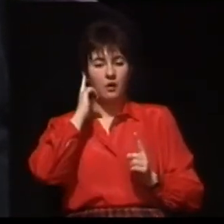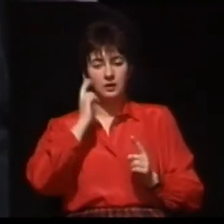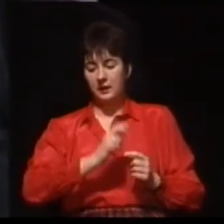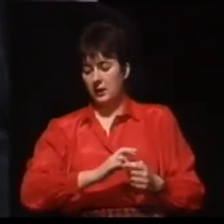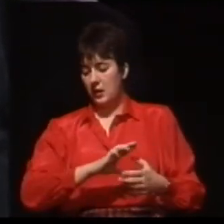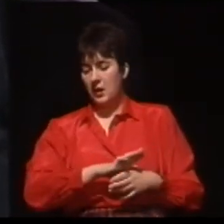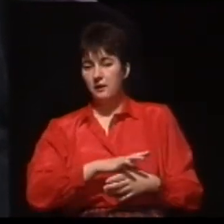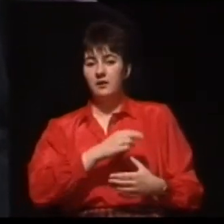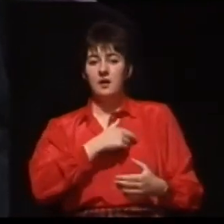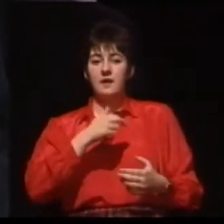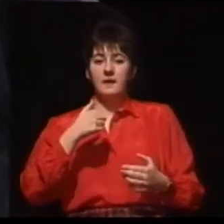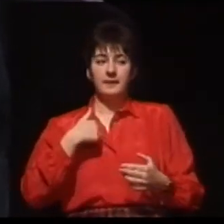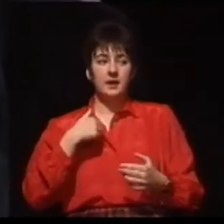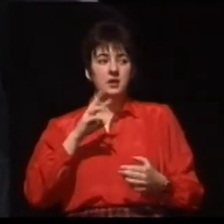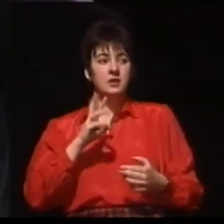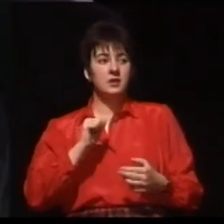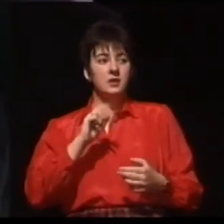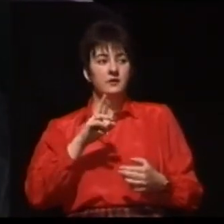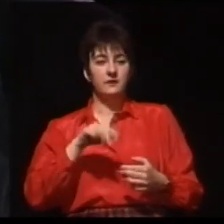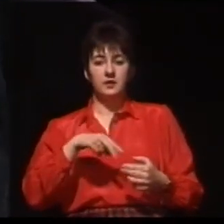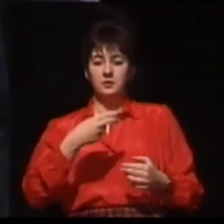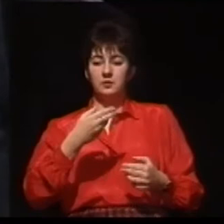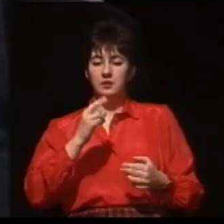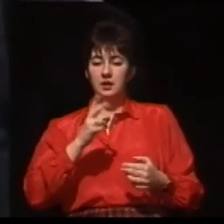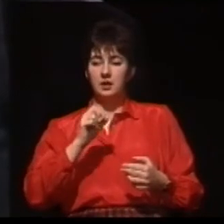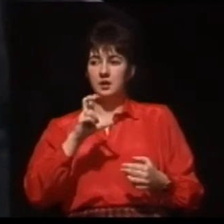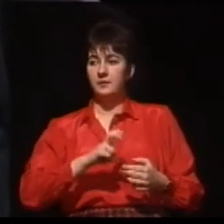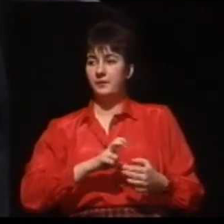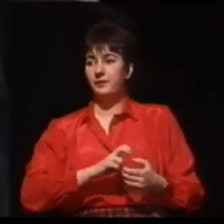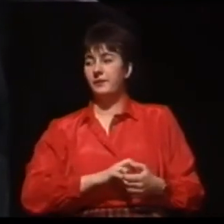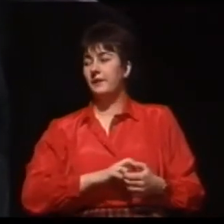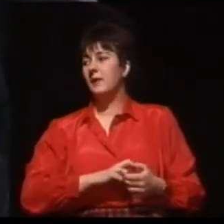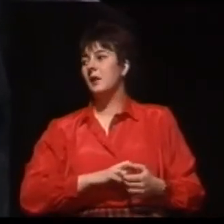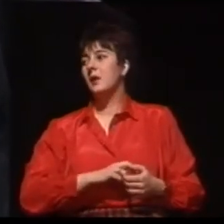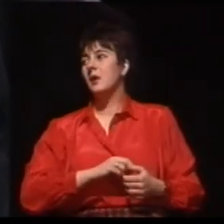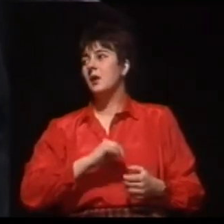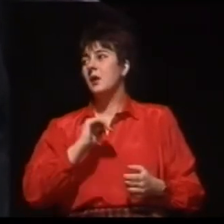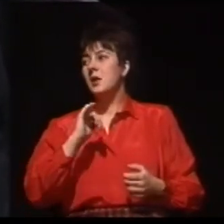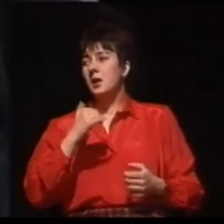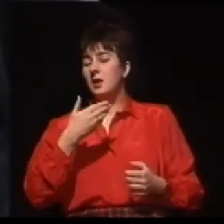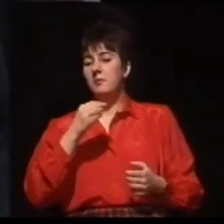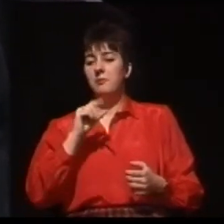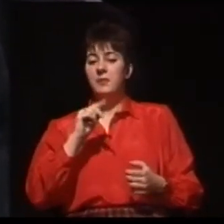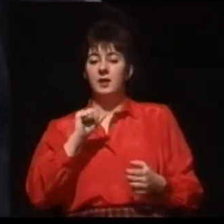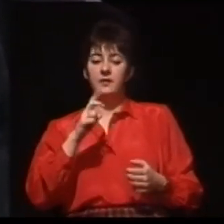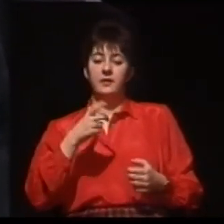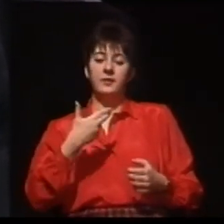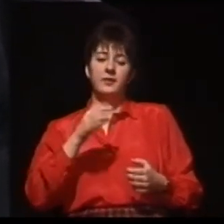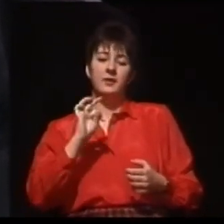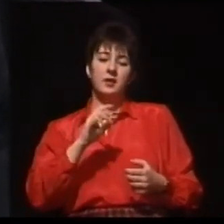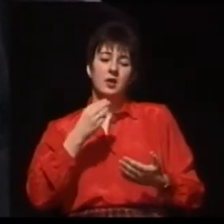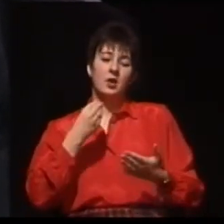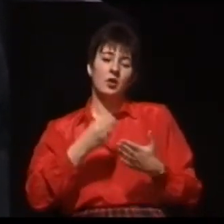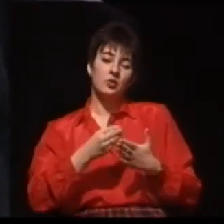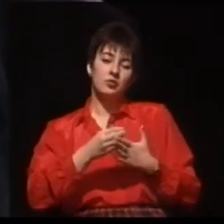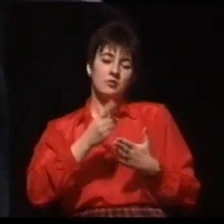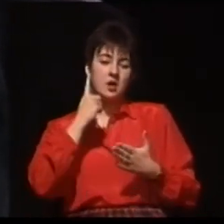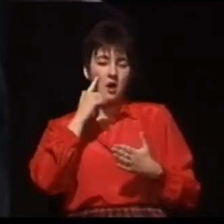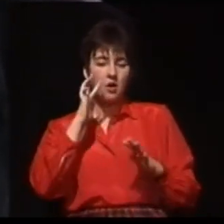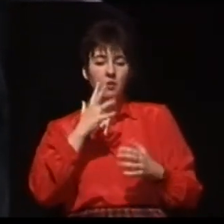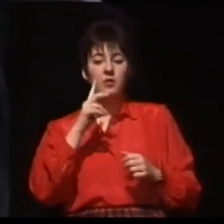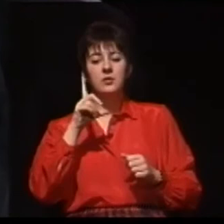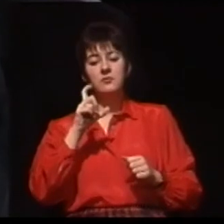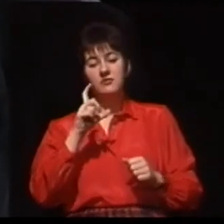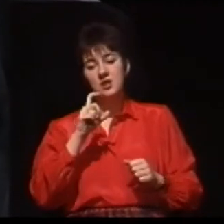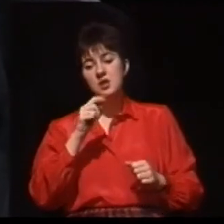implanty kupujemy w granicach 200-240 mln zł. Dzięki organizacji